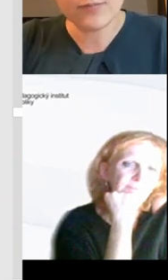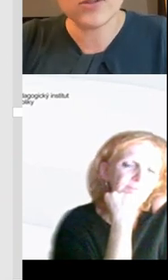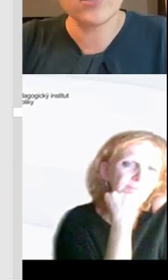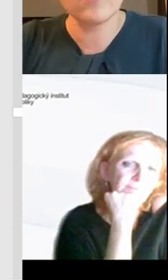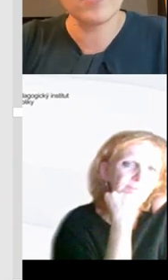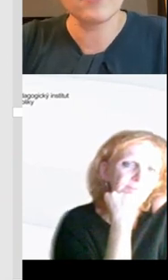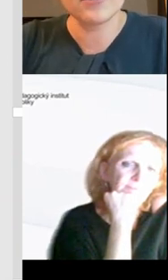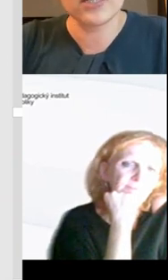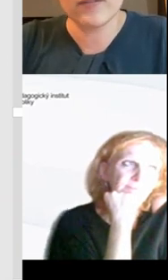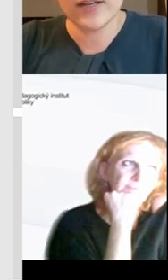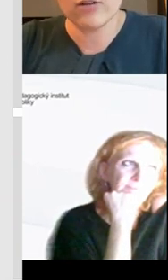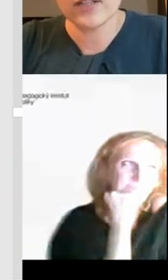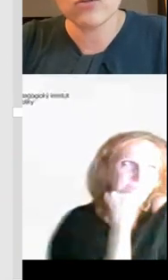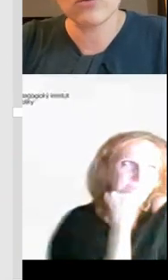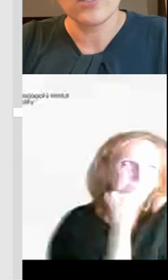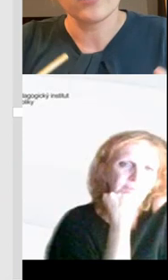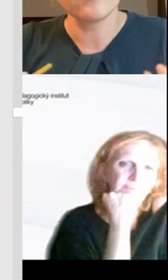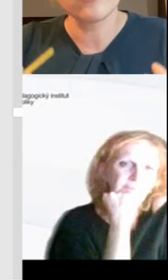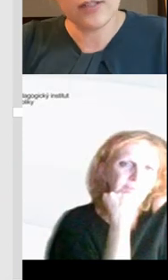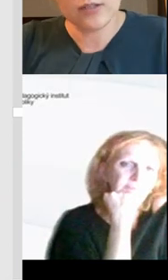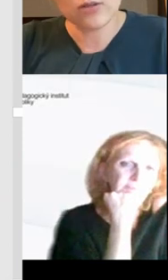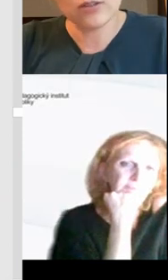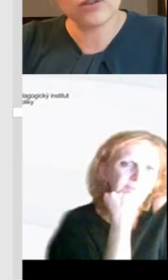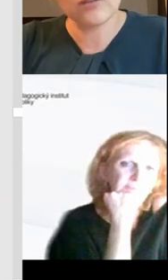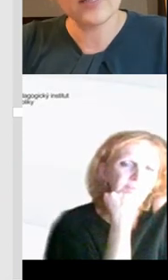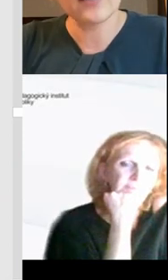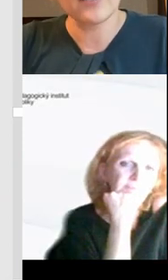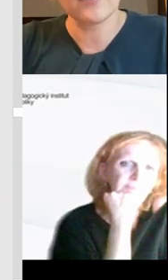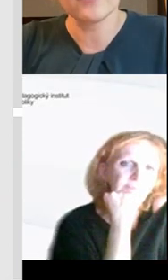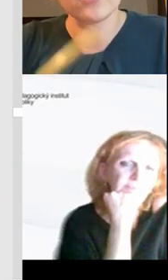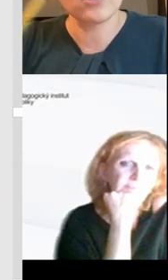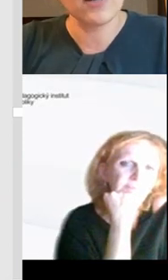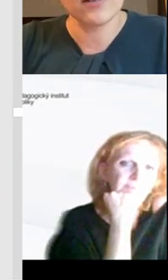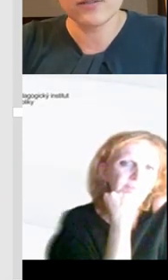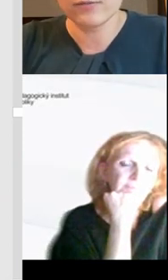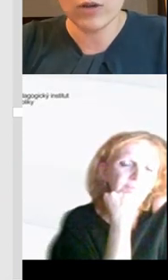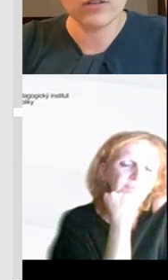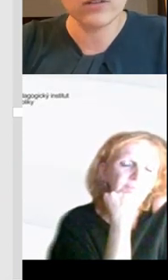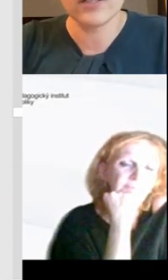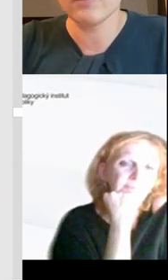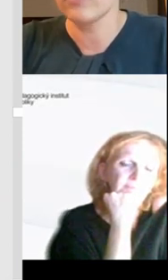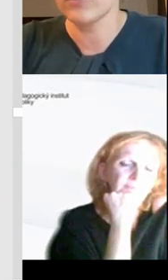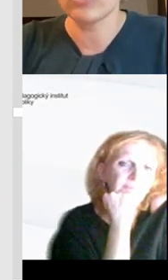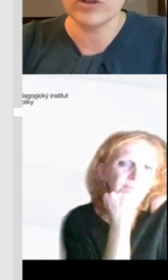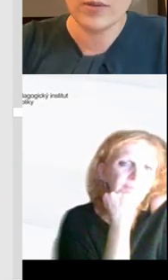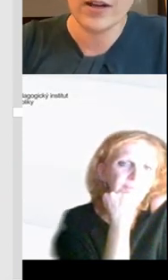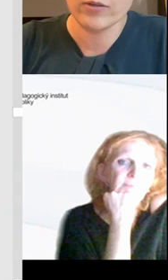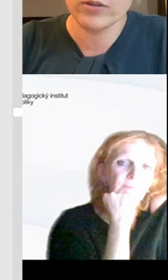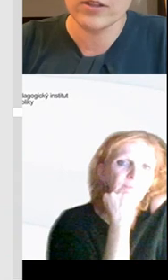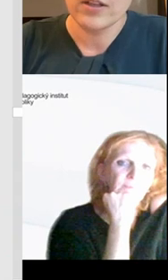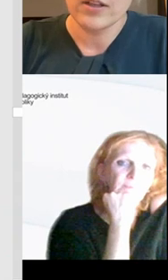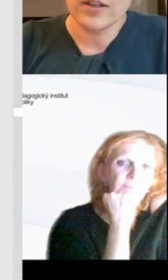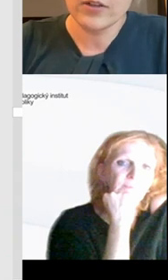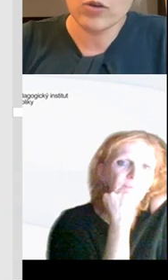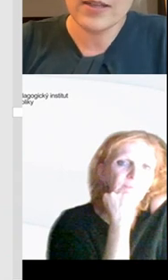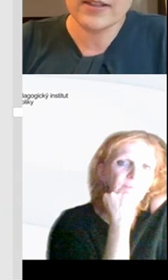Teď v poslední době přepis diktovaného textu, kdy můžete diktovat a třeba Word, nebo Word to neumí,